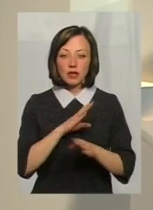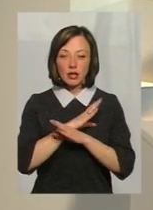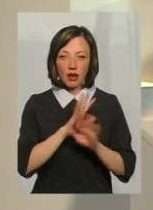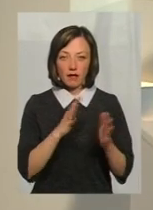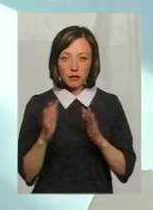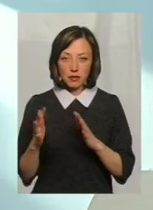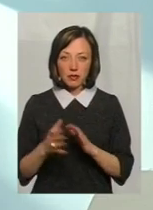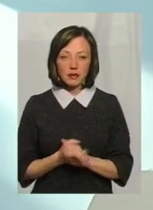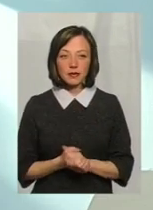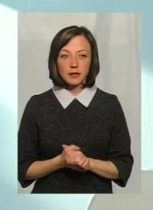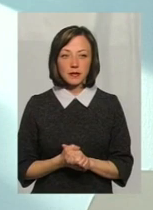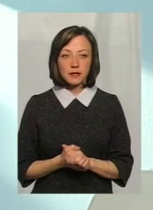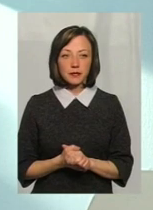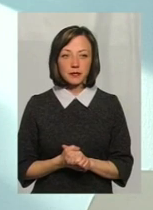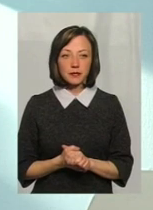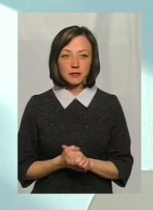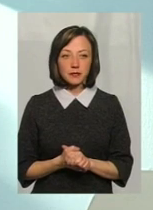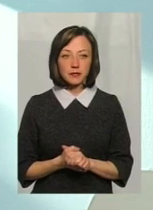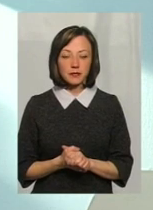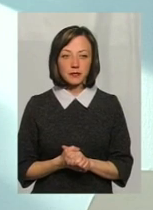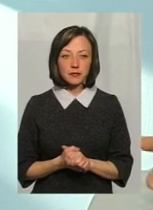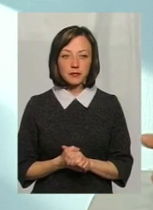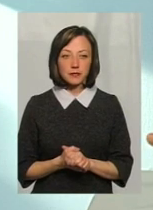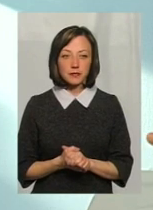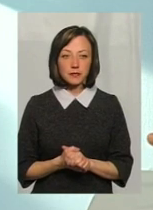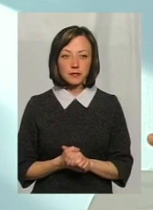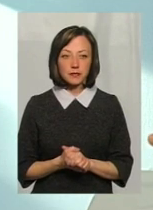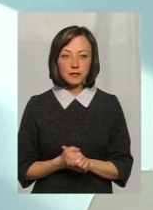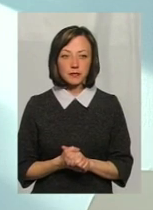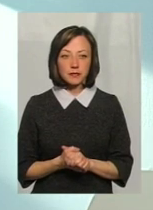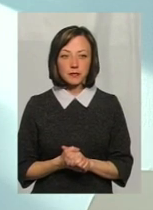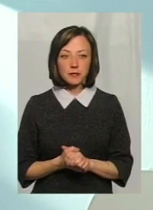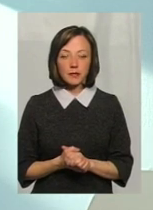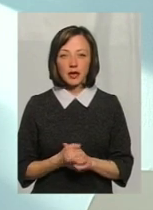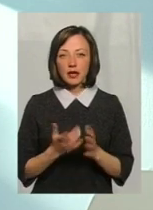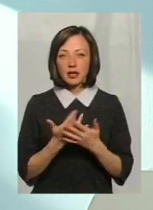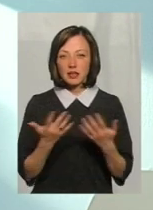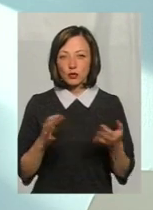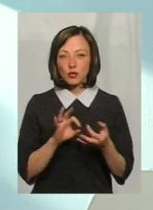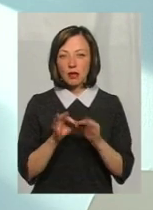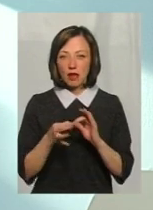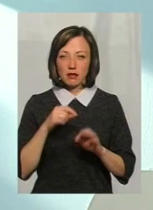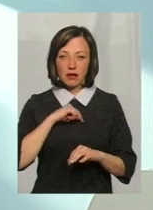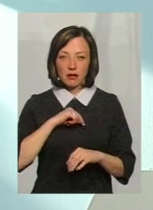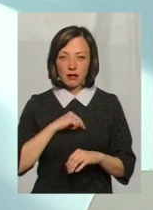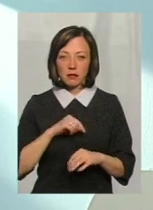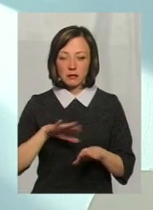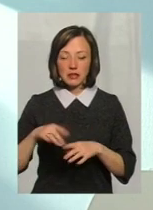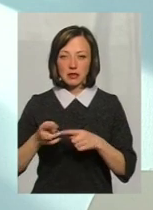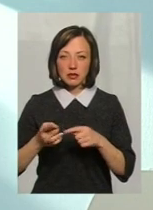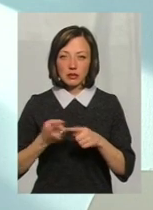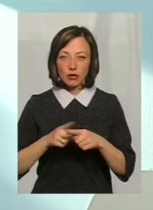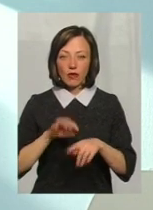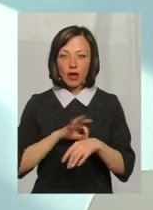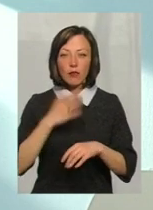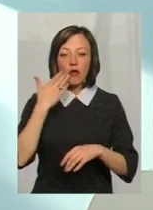випадків. Та ж корова пневмонія, той же енцефаліт і так далі. І облегшити